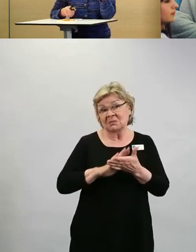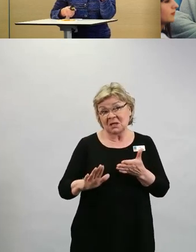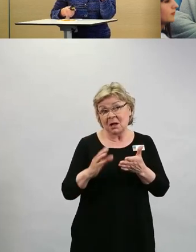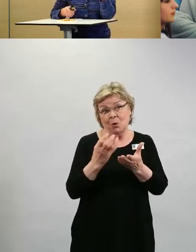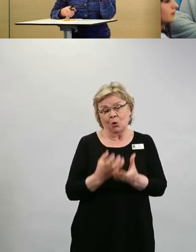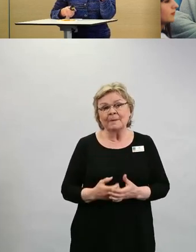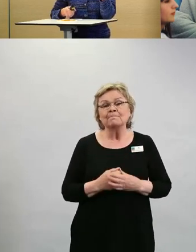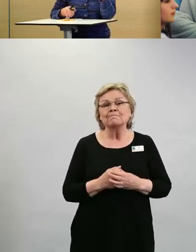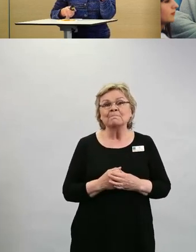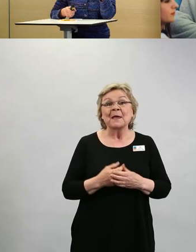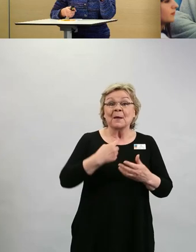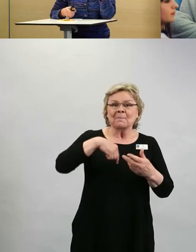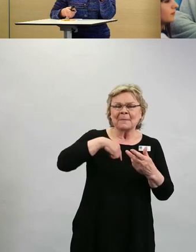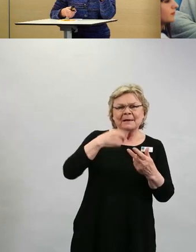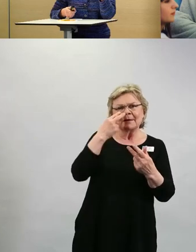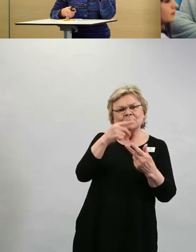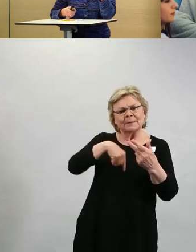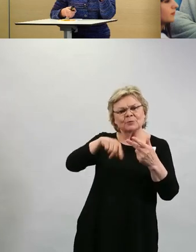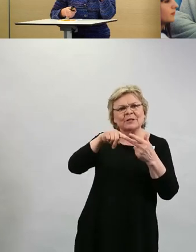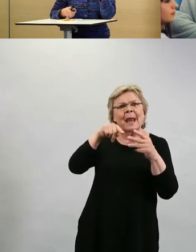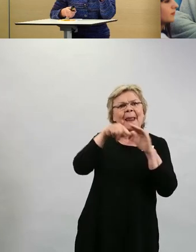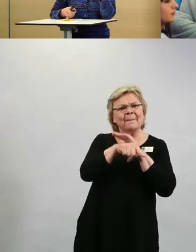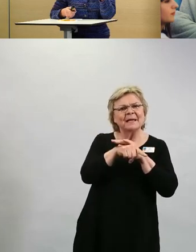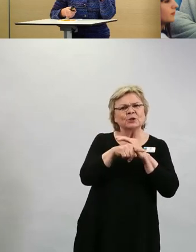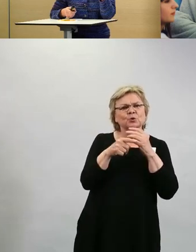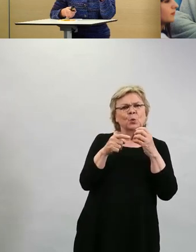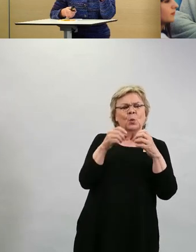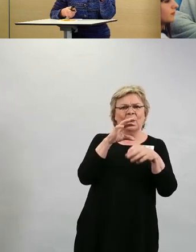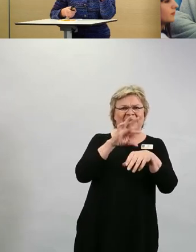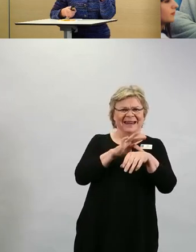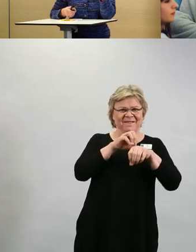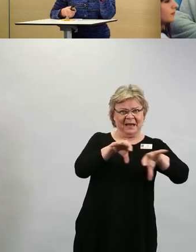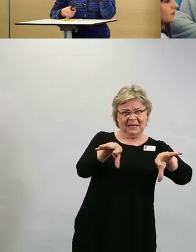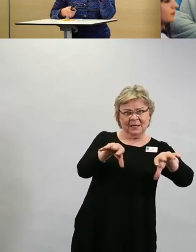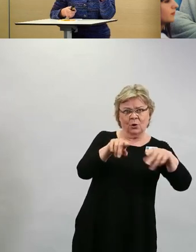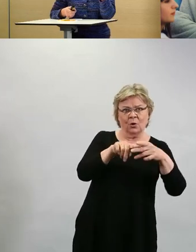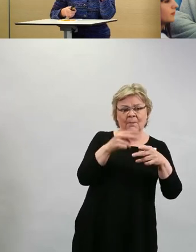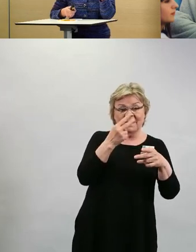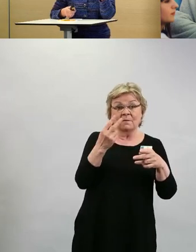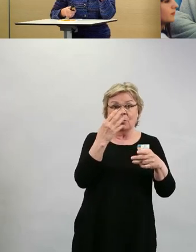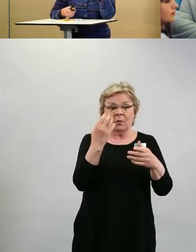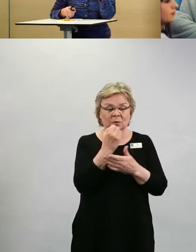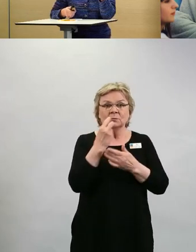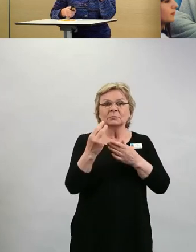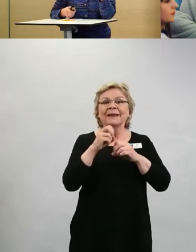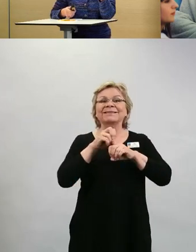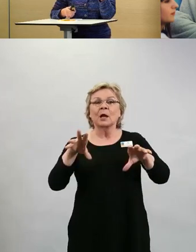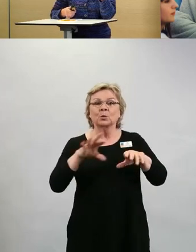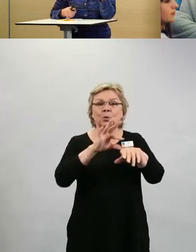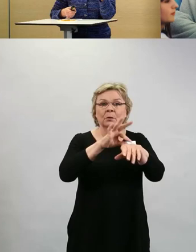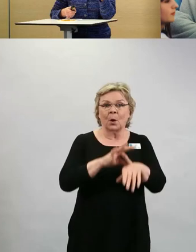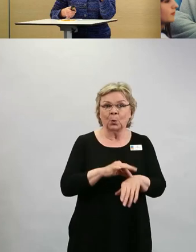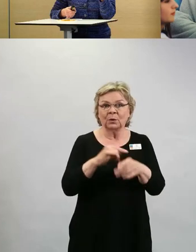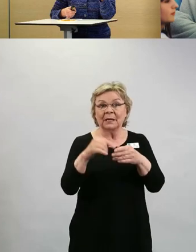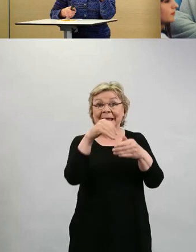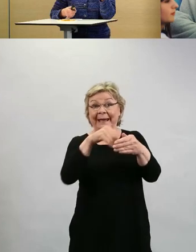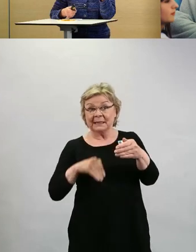Tutkimme läpäisyinfektioita. Tartuntatautirekisterissä voimme liittää tartuntatautirekisterin